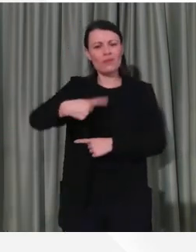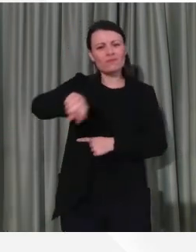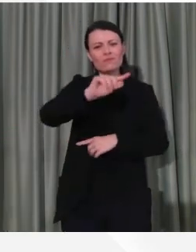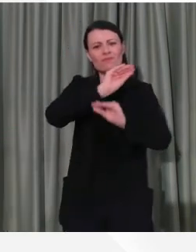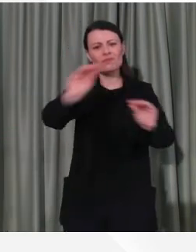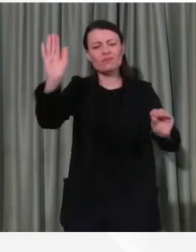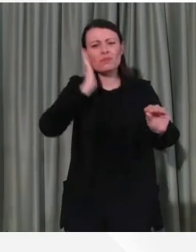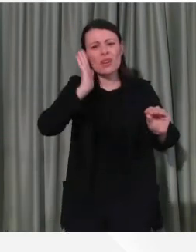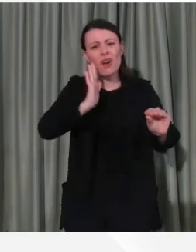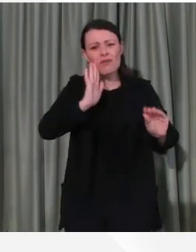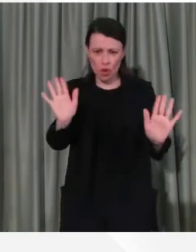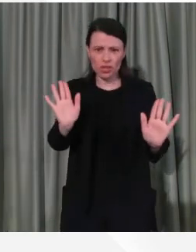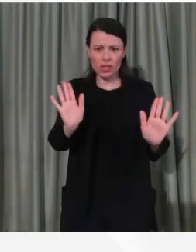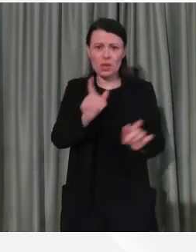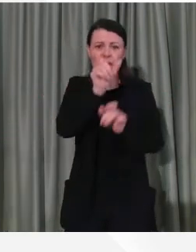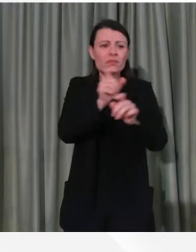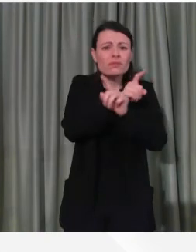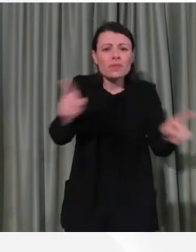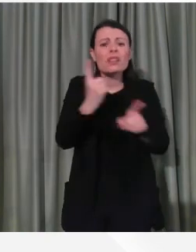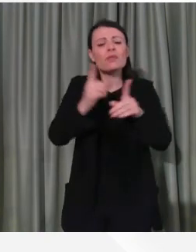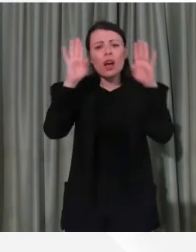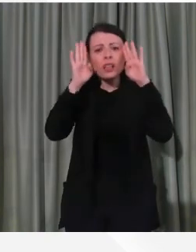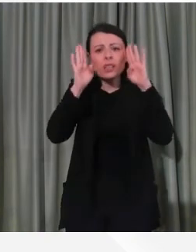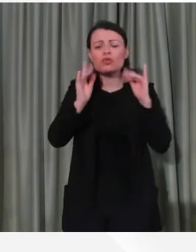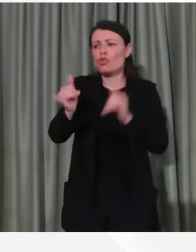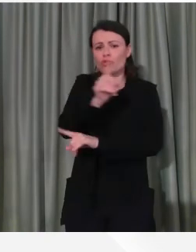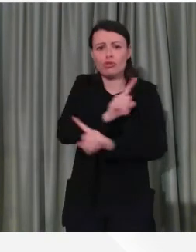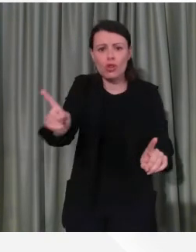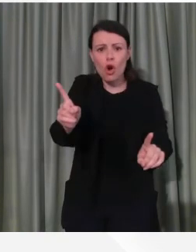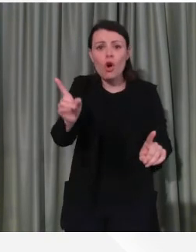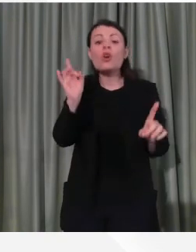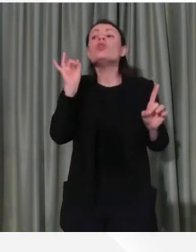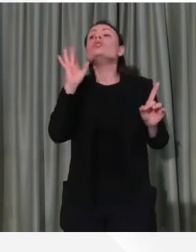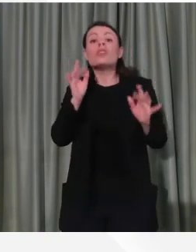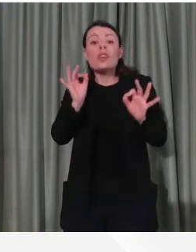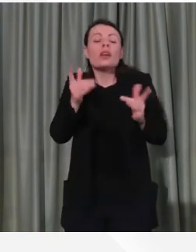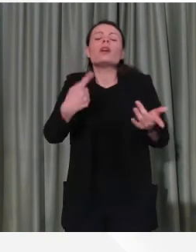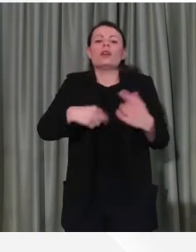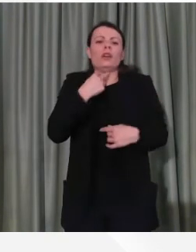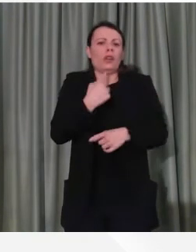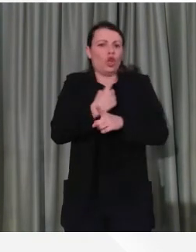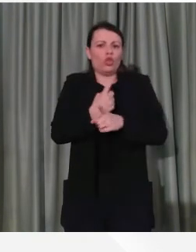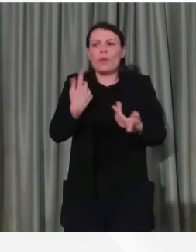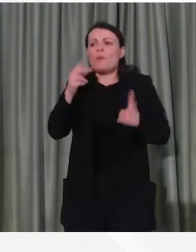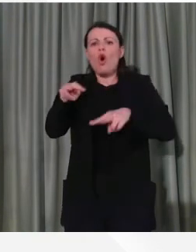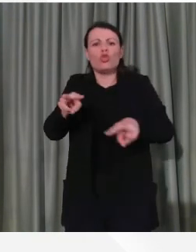prendiamo ogni misura necessaria, invitando anche ai controlli per prevenire, per